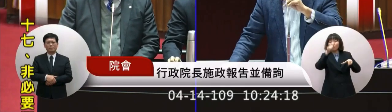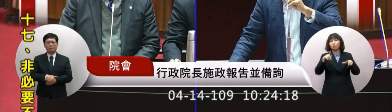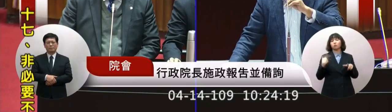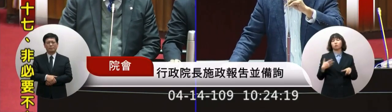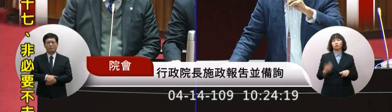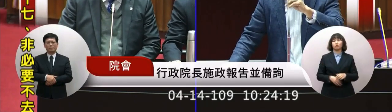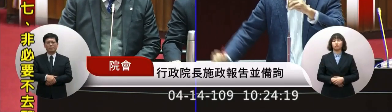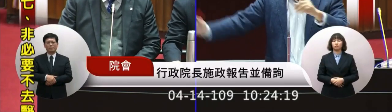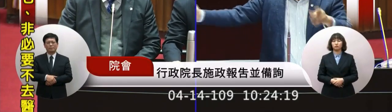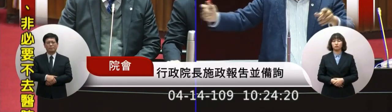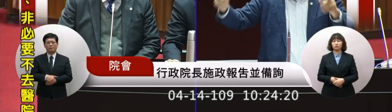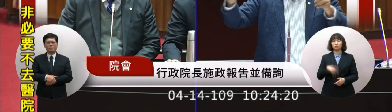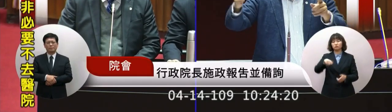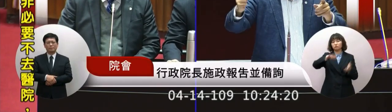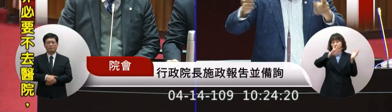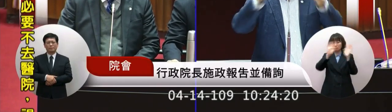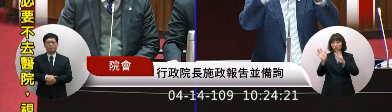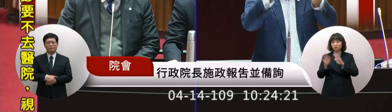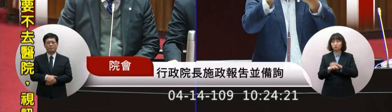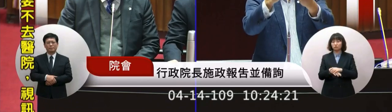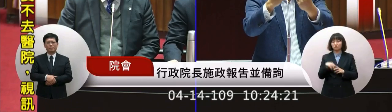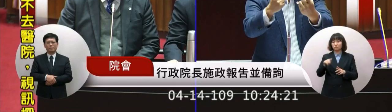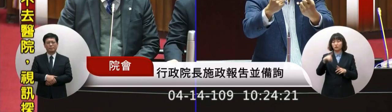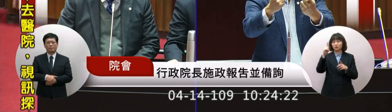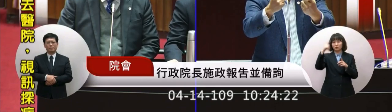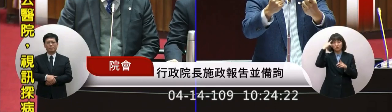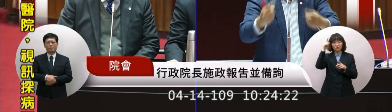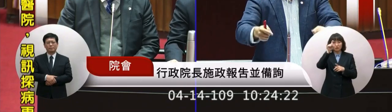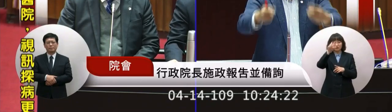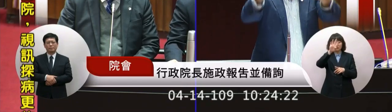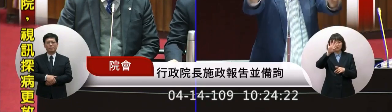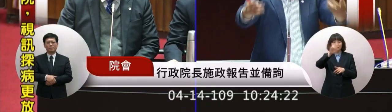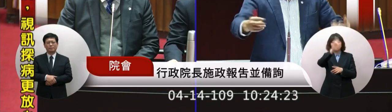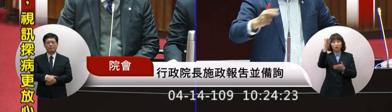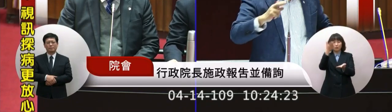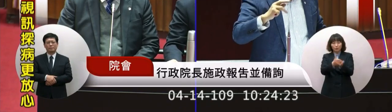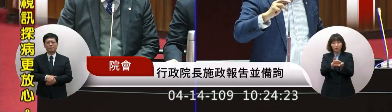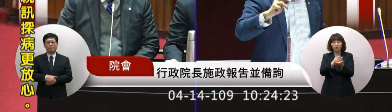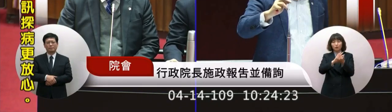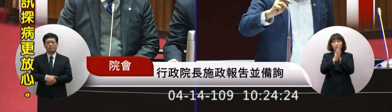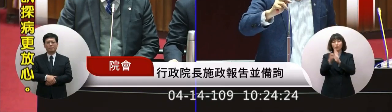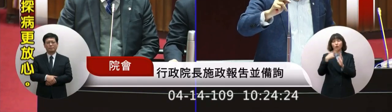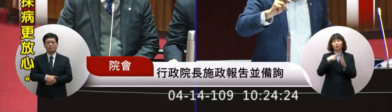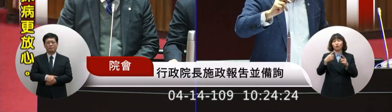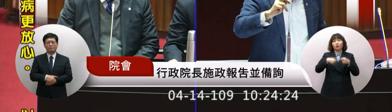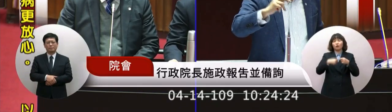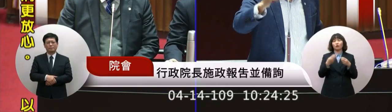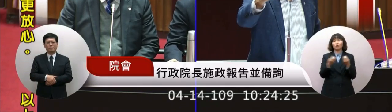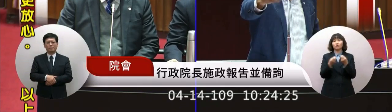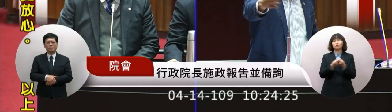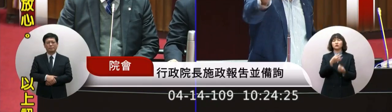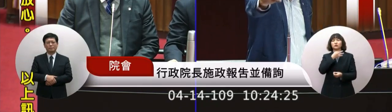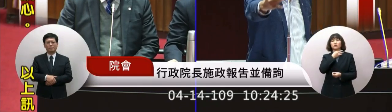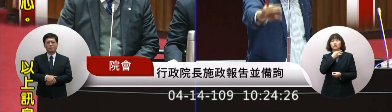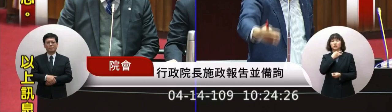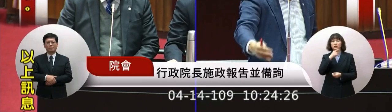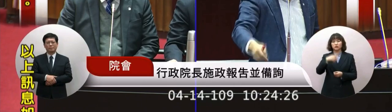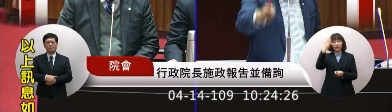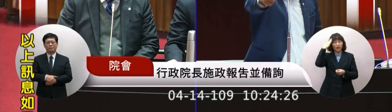你也不知道你像這樣 就十四天我十四天 我就不用鑽車去十四天 你